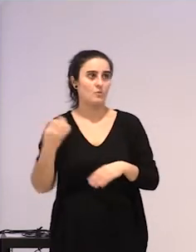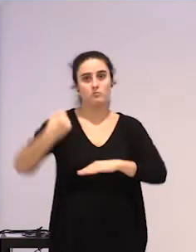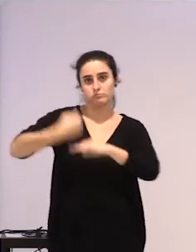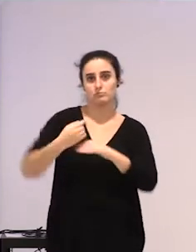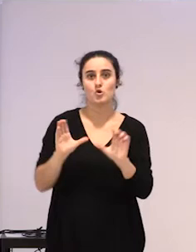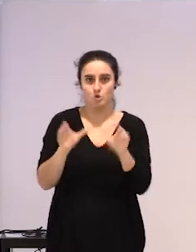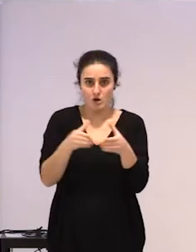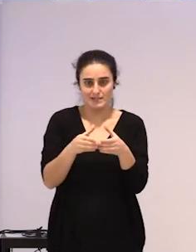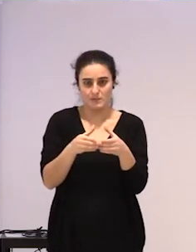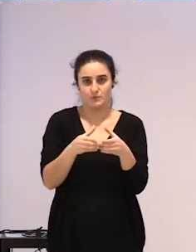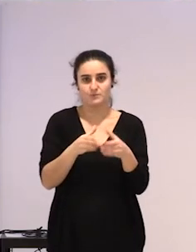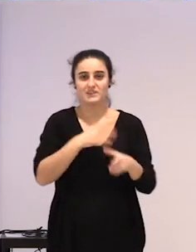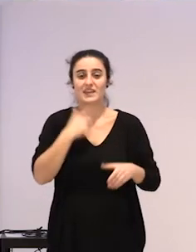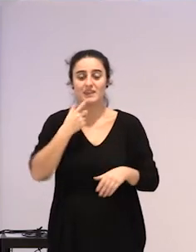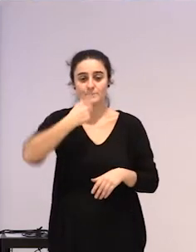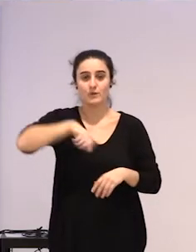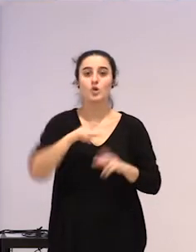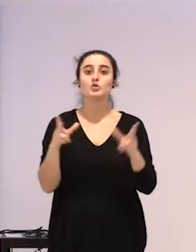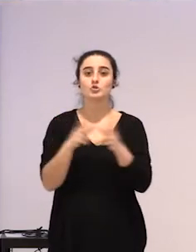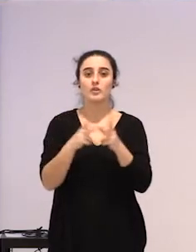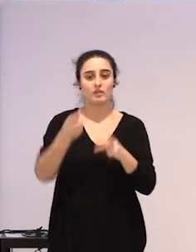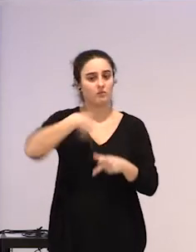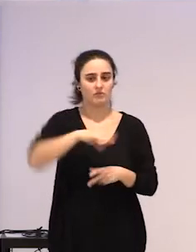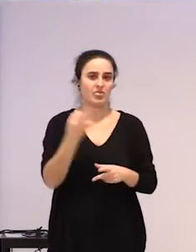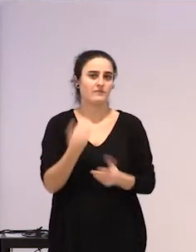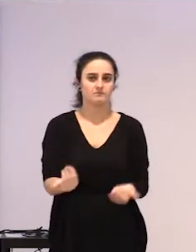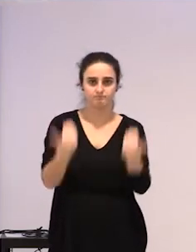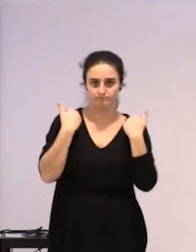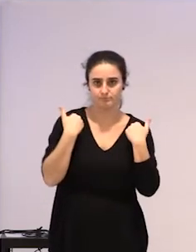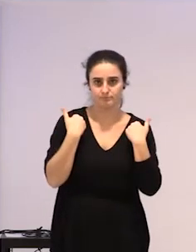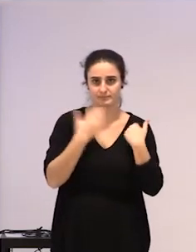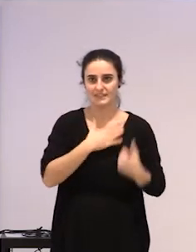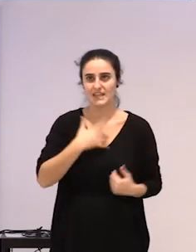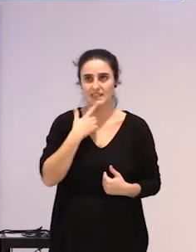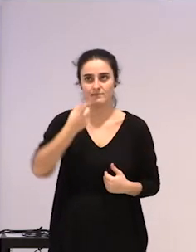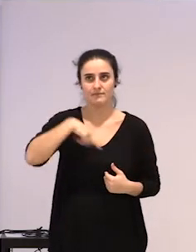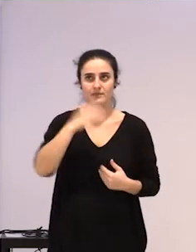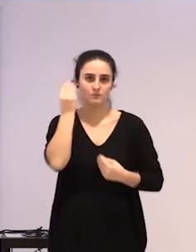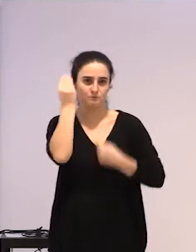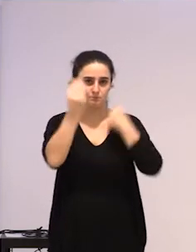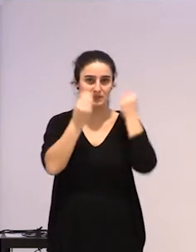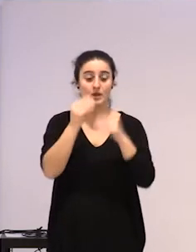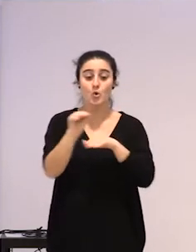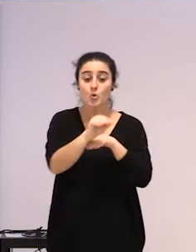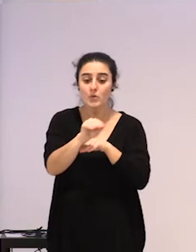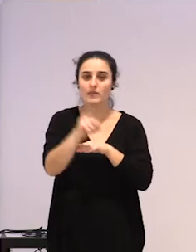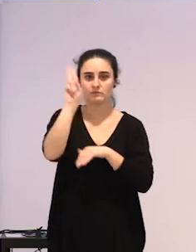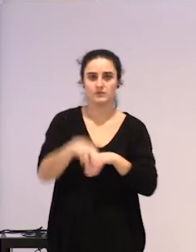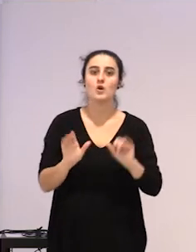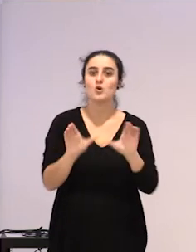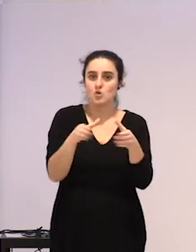planteatu dudana jendarte maian ardura hartu behar dugula, ez? Pentsatu behar dugula zerbait kolektibua dela, guztiak